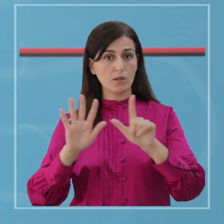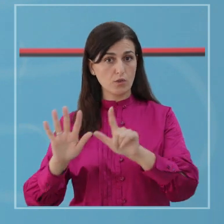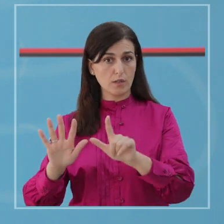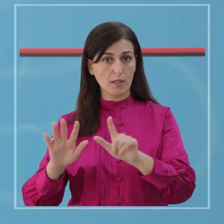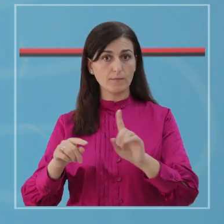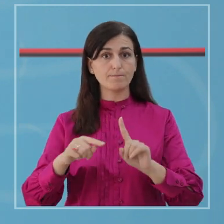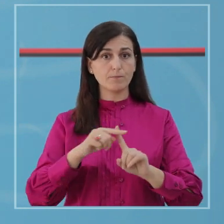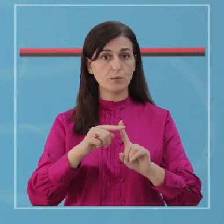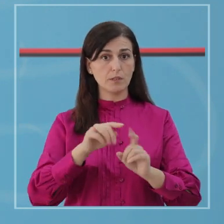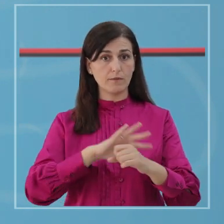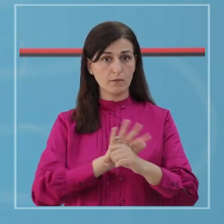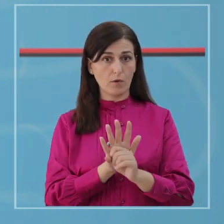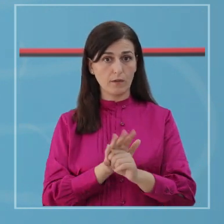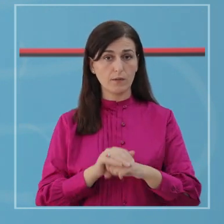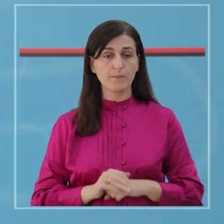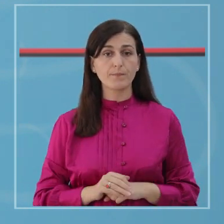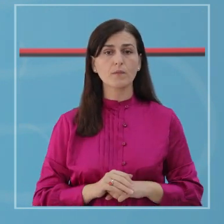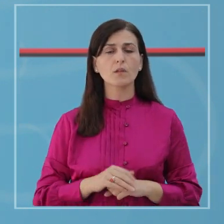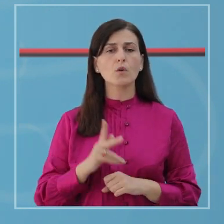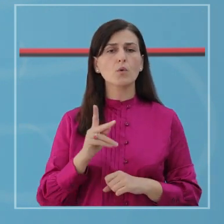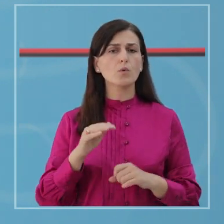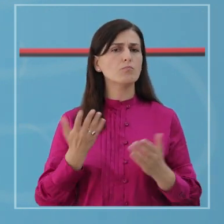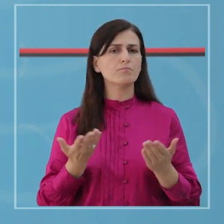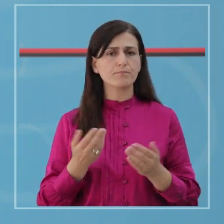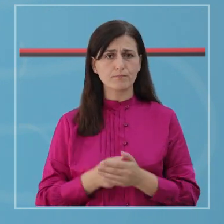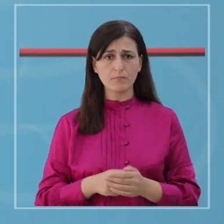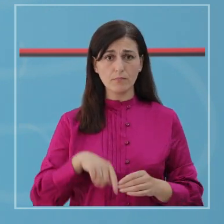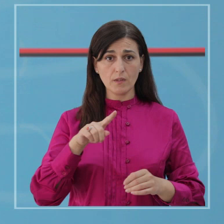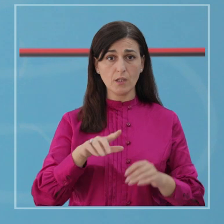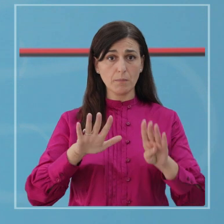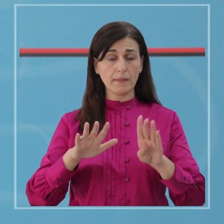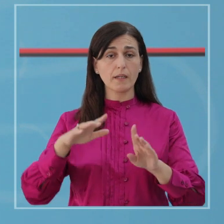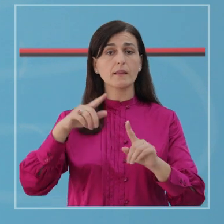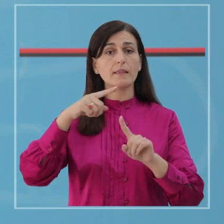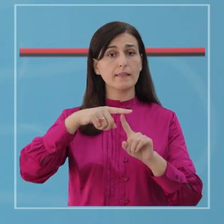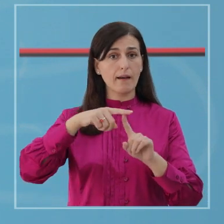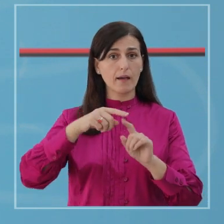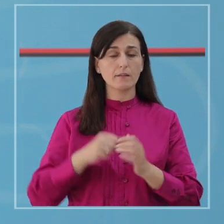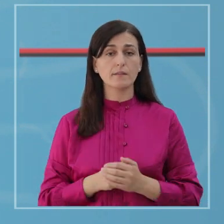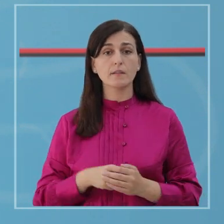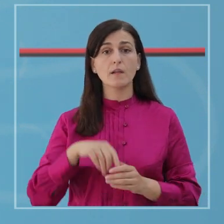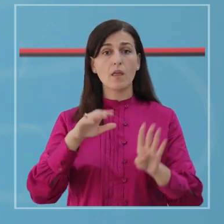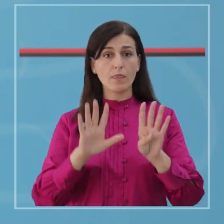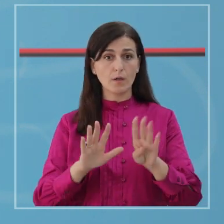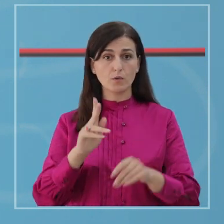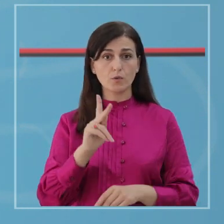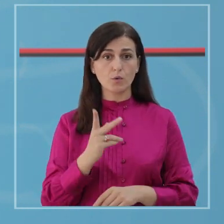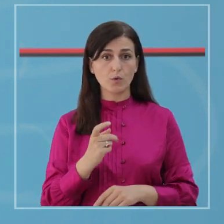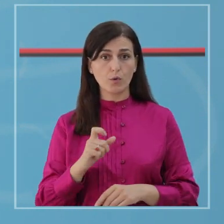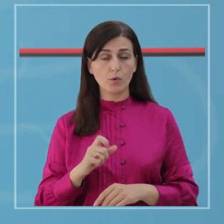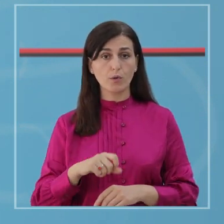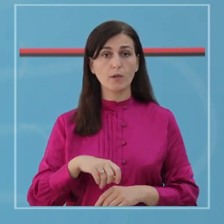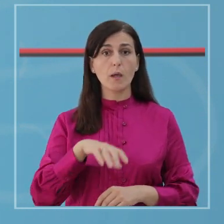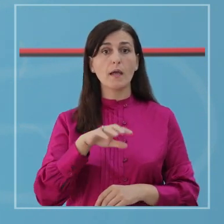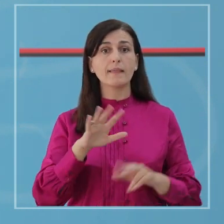pozitive. Shpërndare e geografike raste dhe jashtë, 19 të prekur në Tiran, 9 në Kruj, nga 8